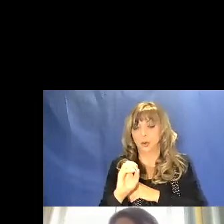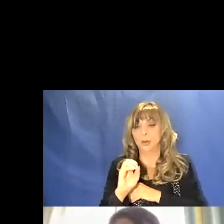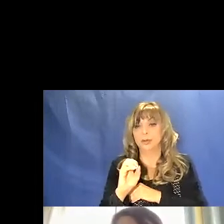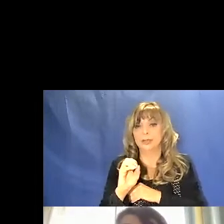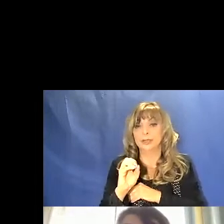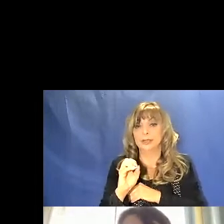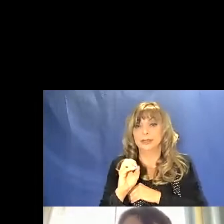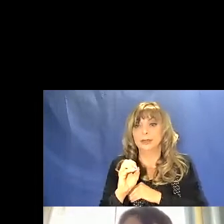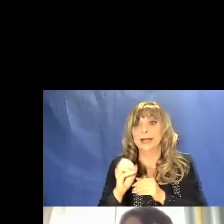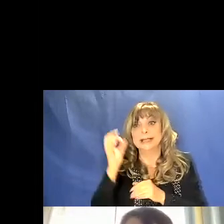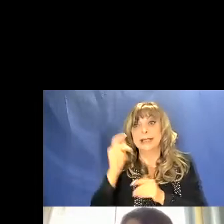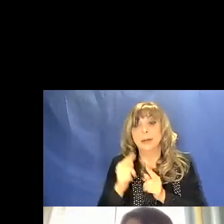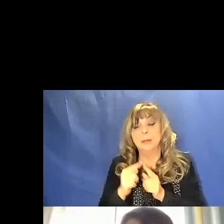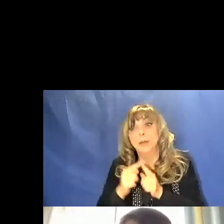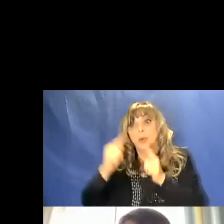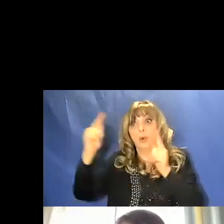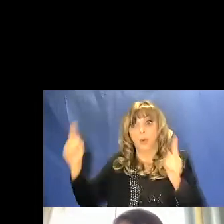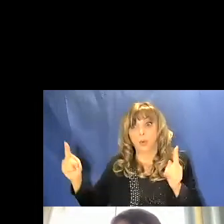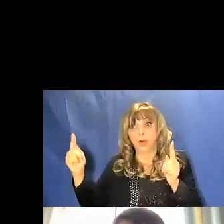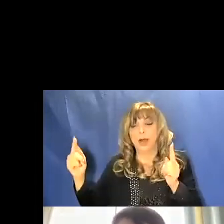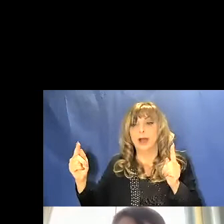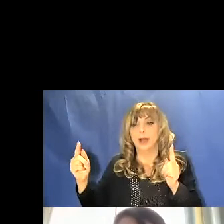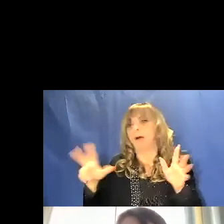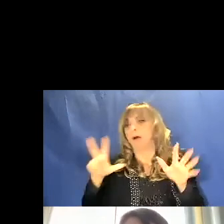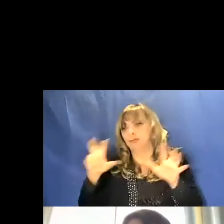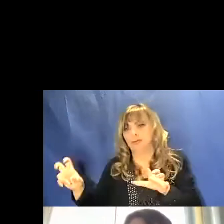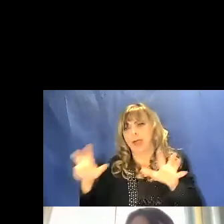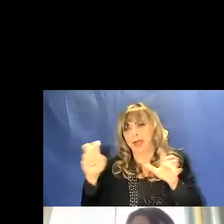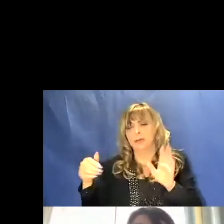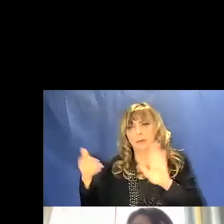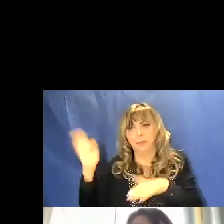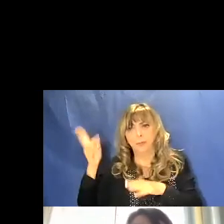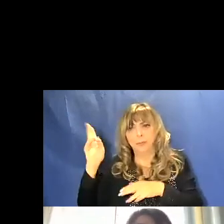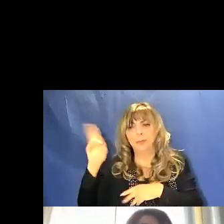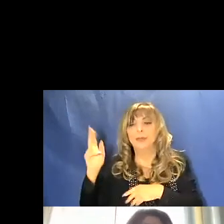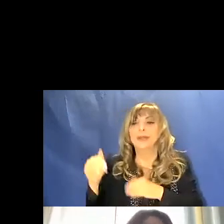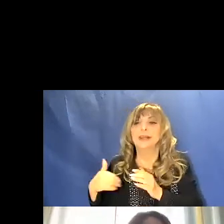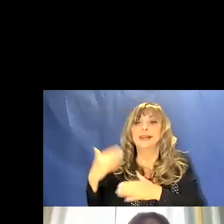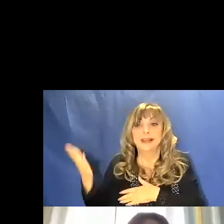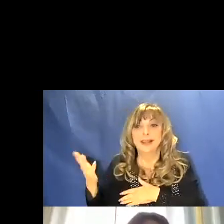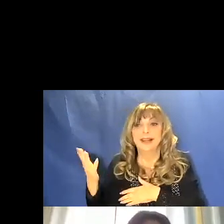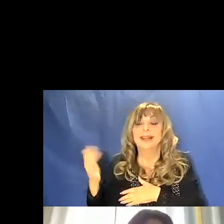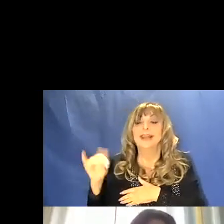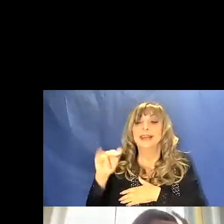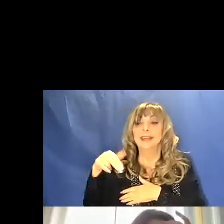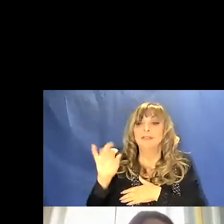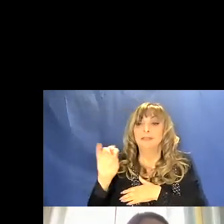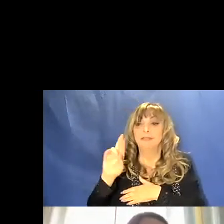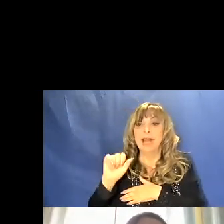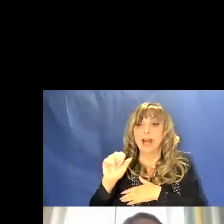lunga, quindi è 800 o più nanometri, si va nell'infrarosso.